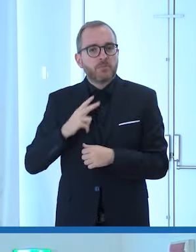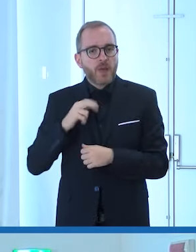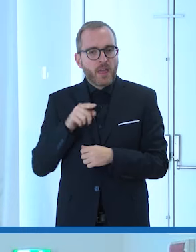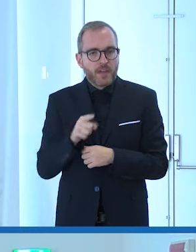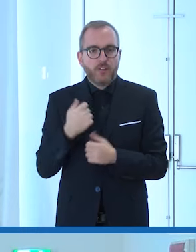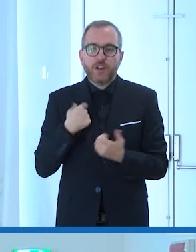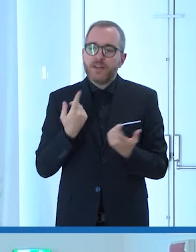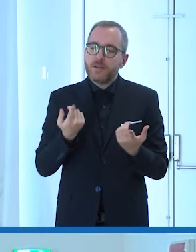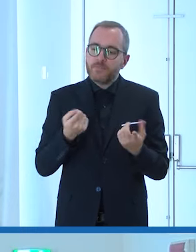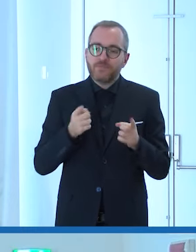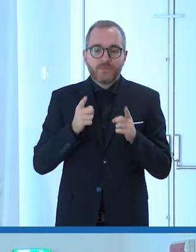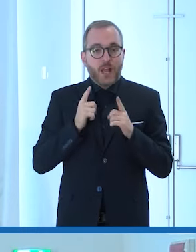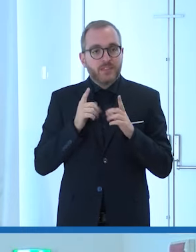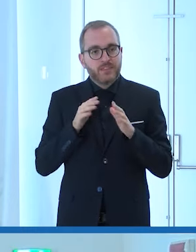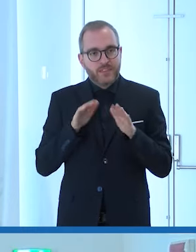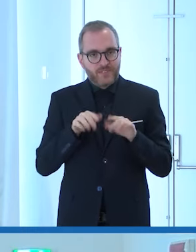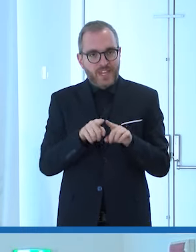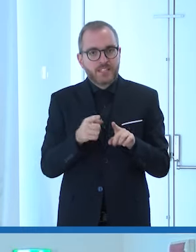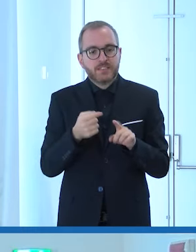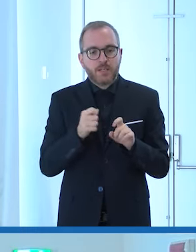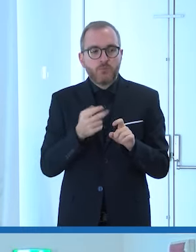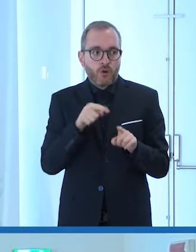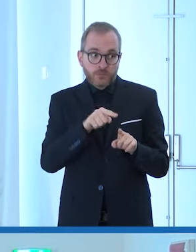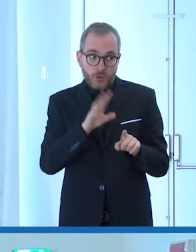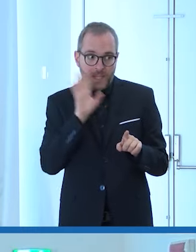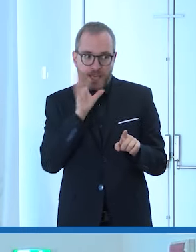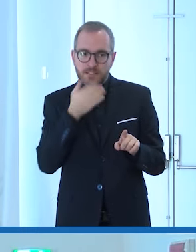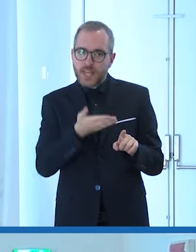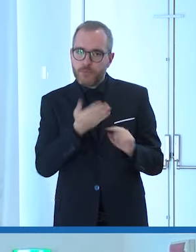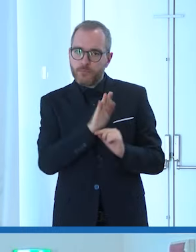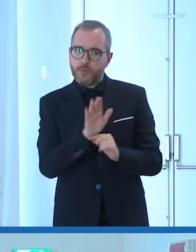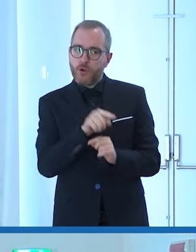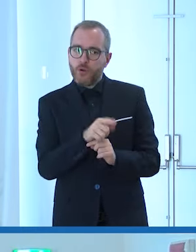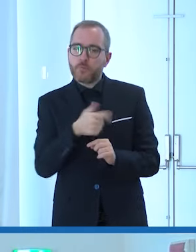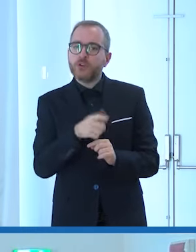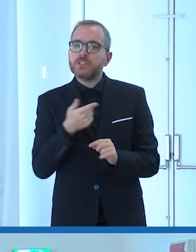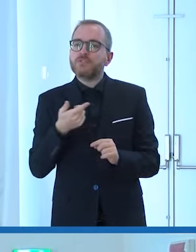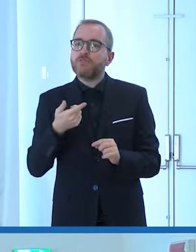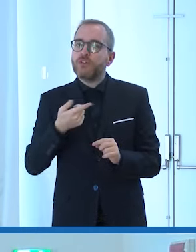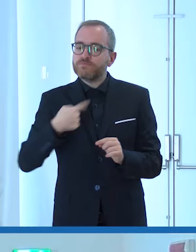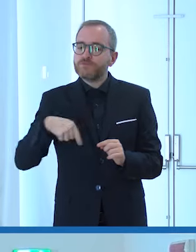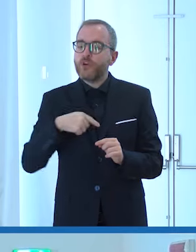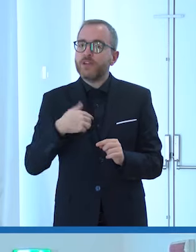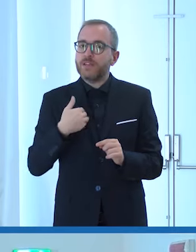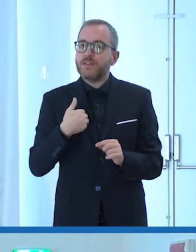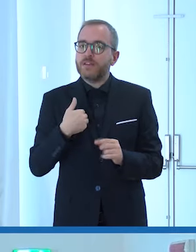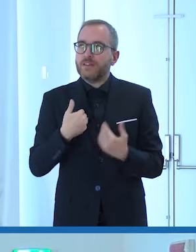la difesa possa essere presa da esempio dalla società che ci circonda perché noi i nostri